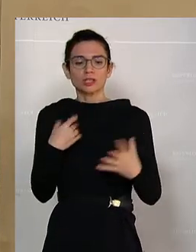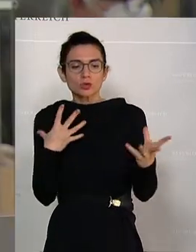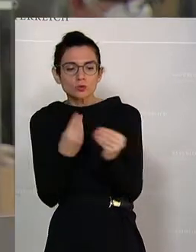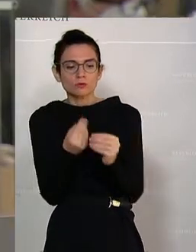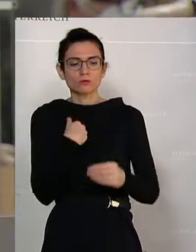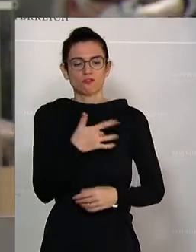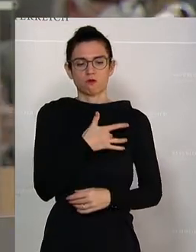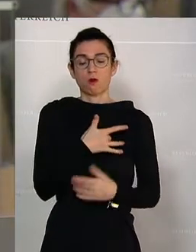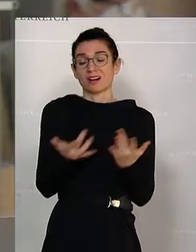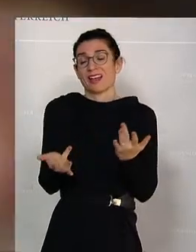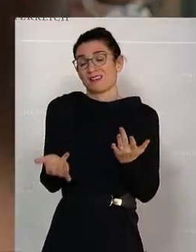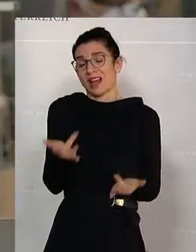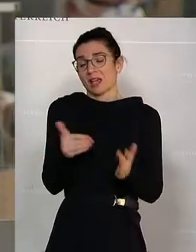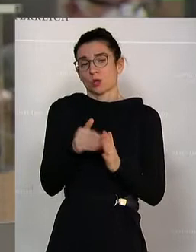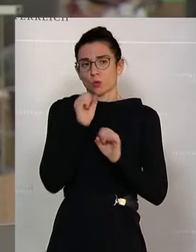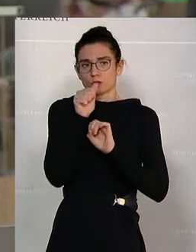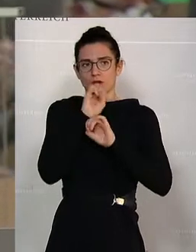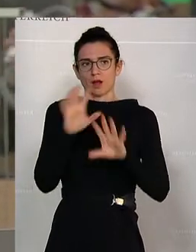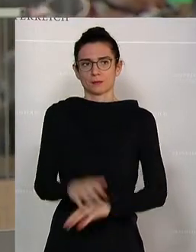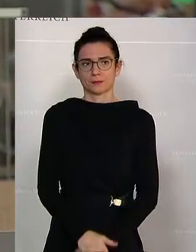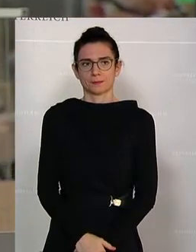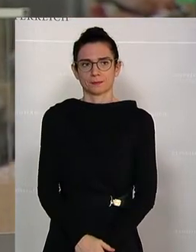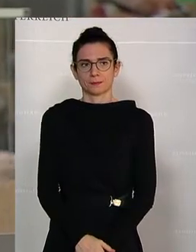in dieser Zeit vielleicht noch unklar ist. Zusatzfrage?